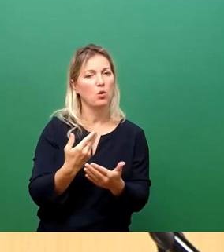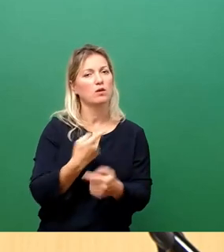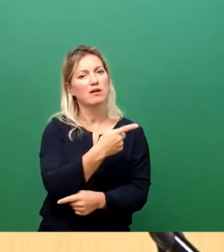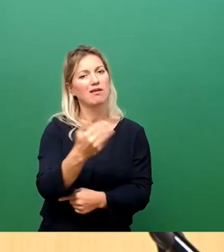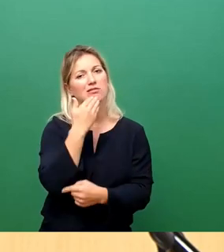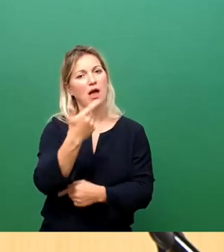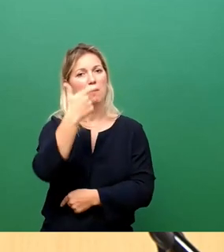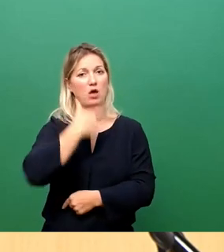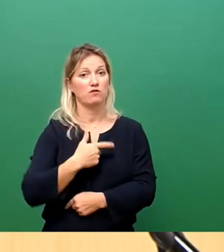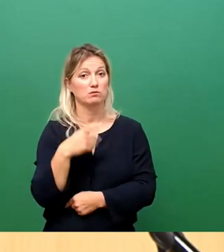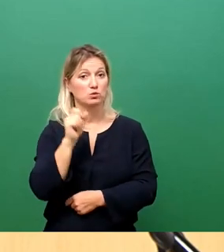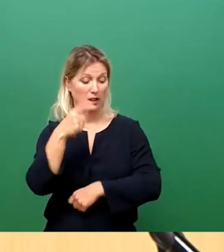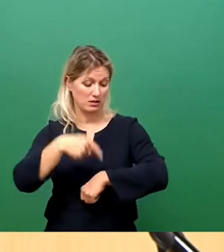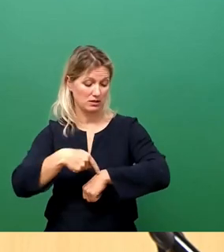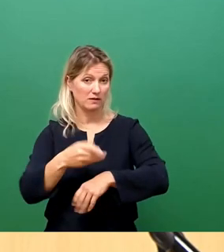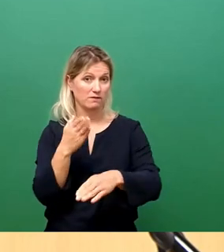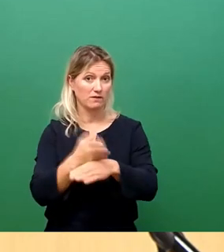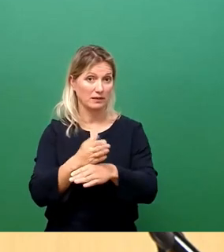Stelle abholen. Vielen Dank.